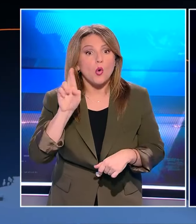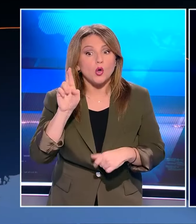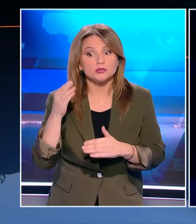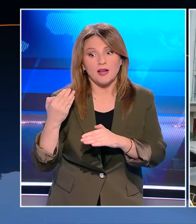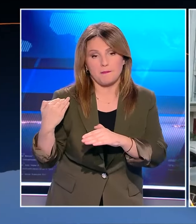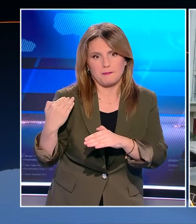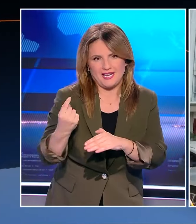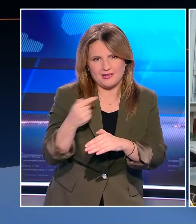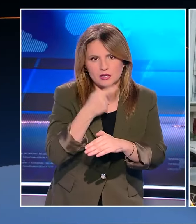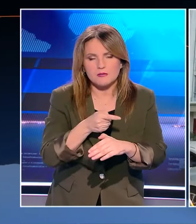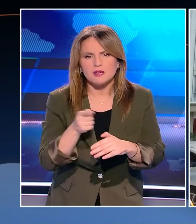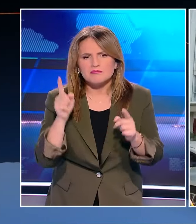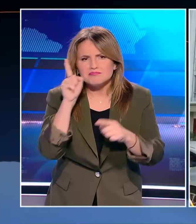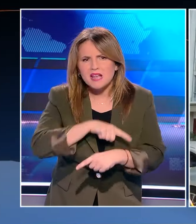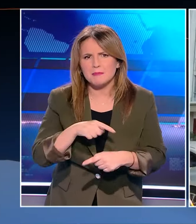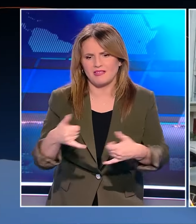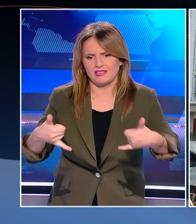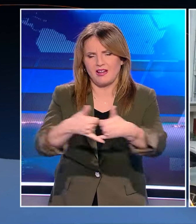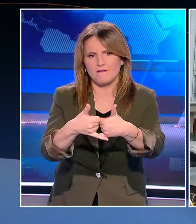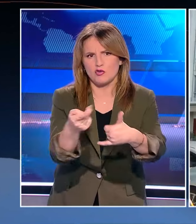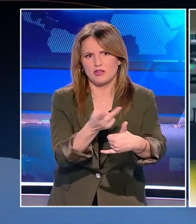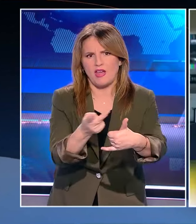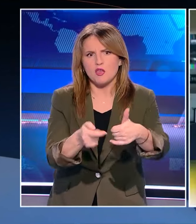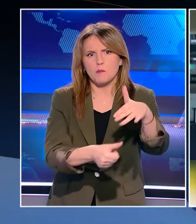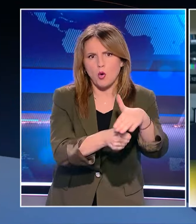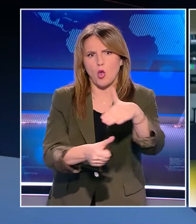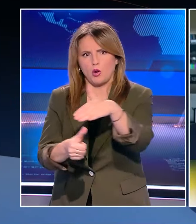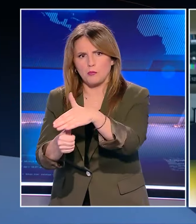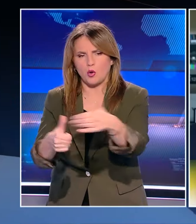από λίγο διέψευσε πως έγινε το τηλεφώνημα μεταξύ των δύο πρόεδρων